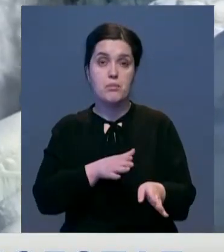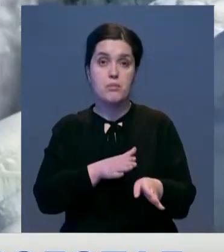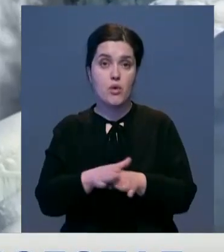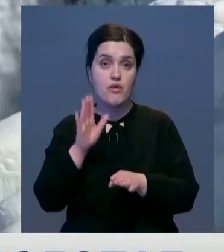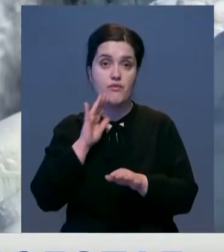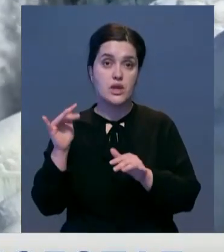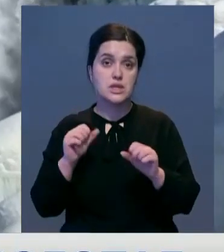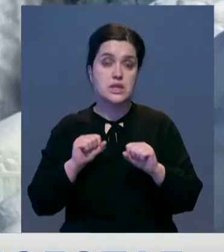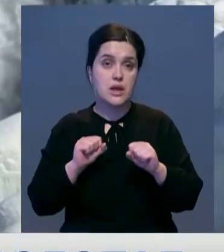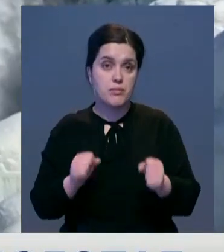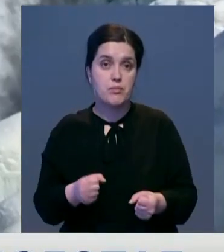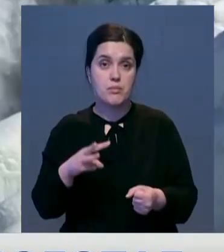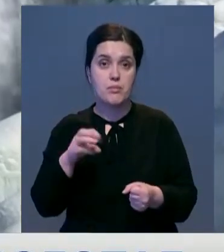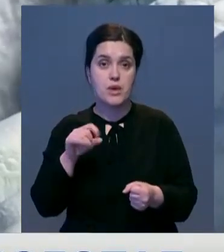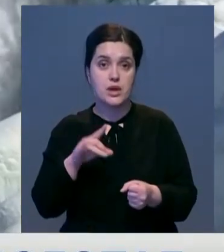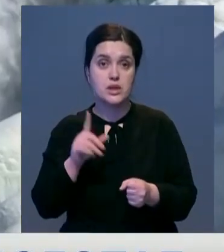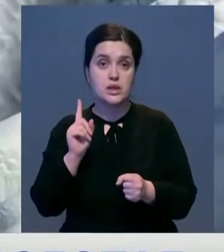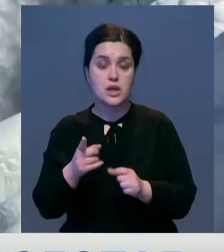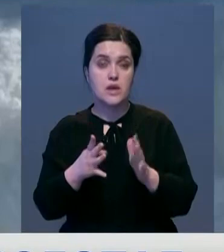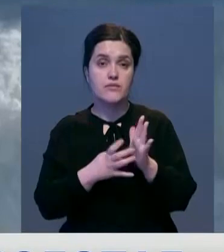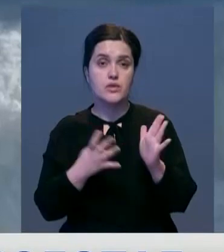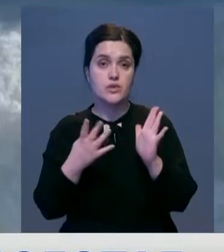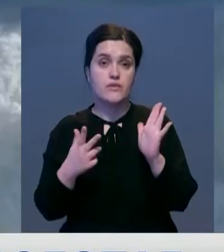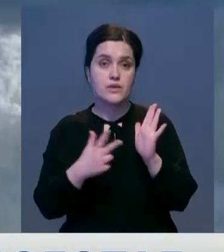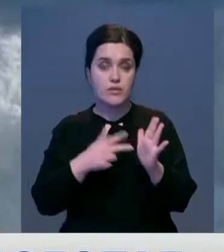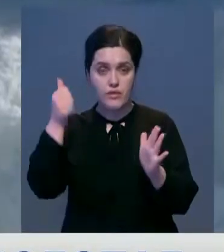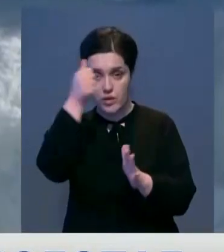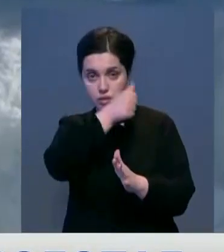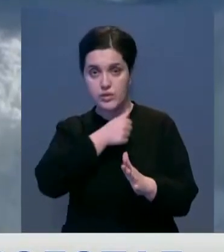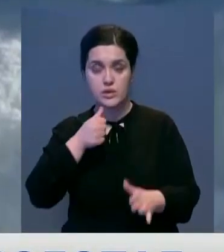водопад замерзал в марте 1948 года.